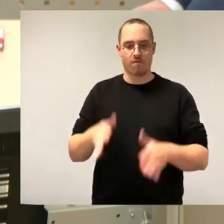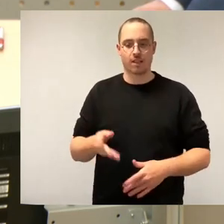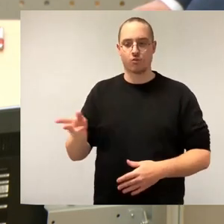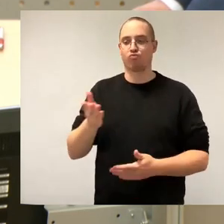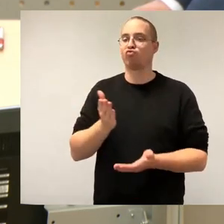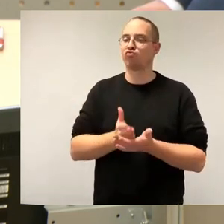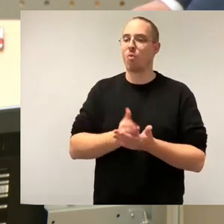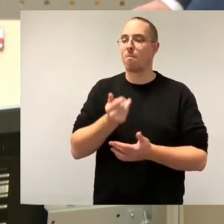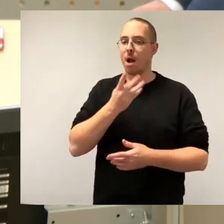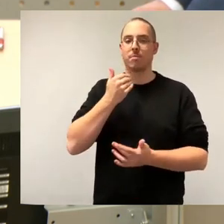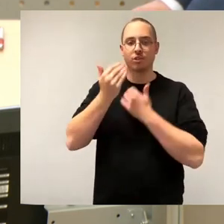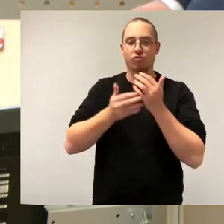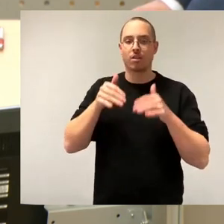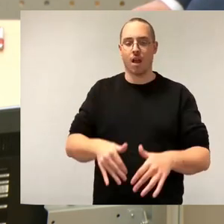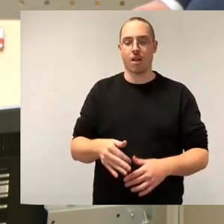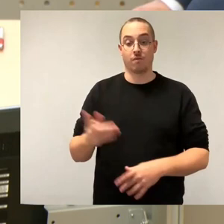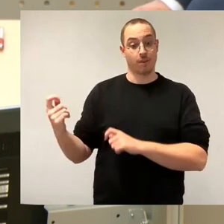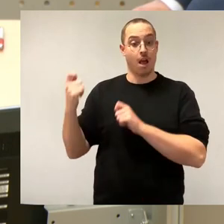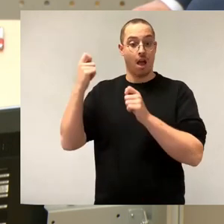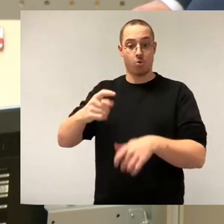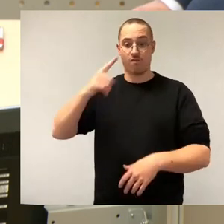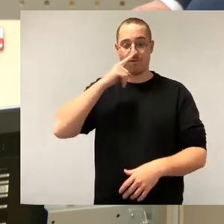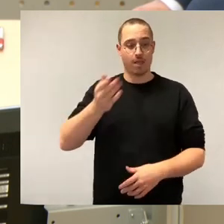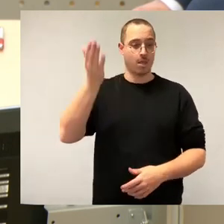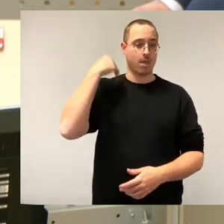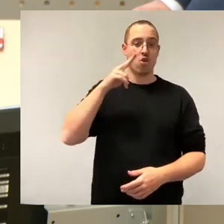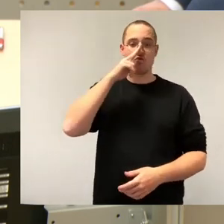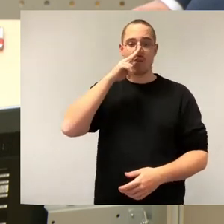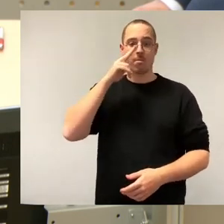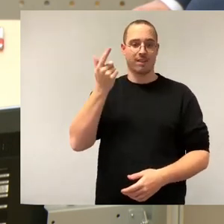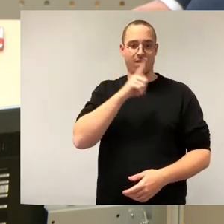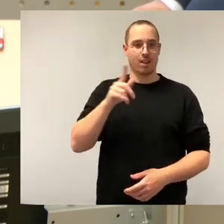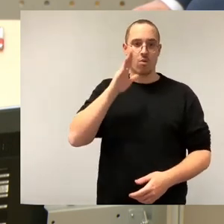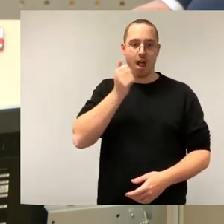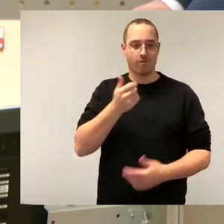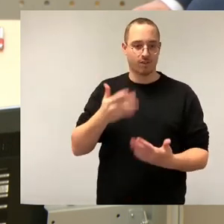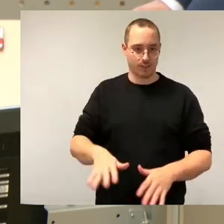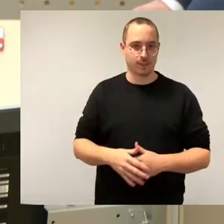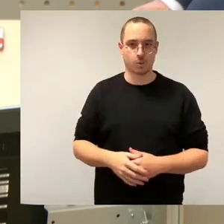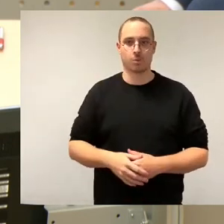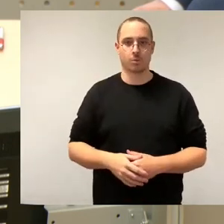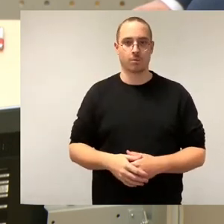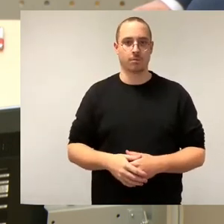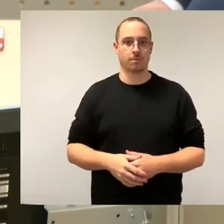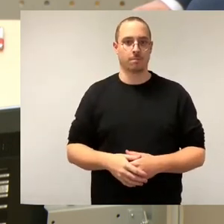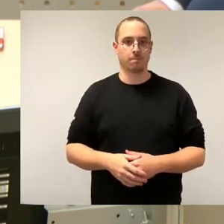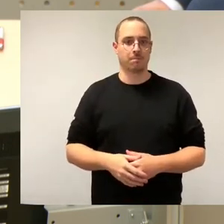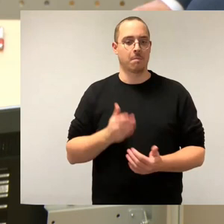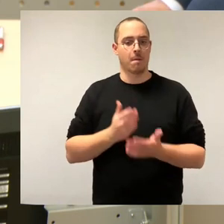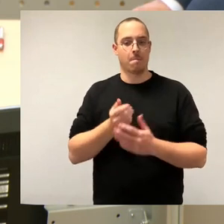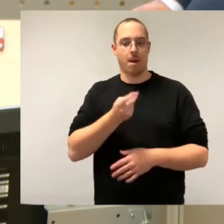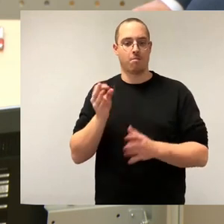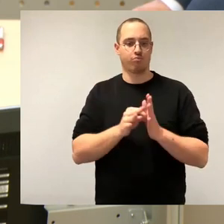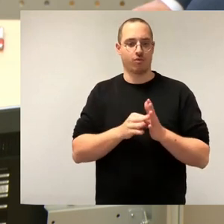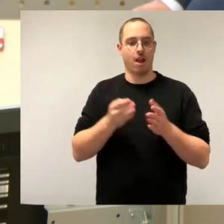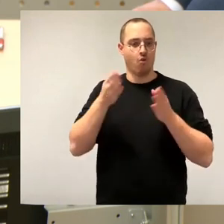2011. Ein paar Punkte sind aber nach wie vor offen. Wir möchten wissen, wer händelt denn in unserer Stadt dieses Projekt?